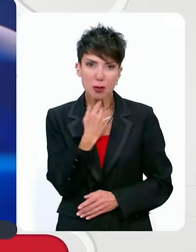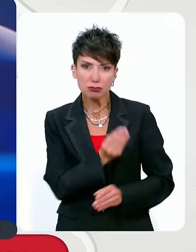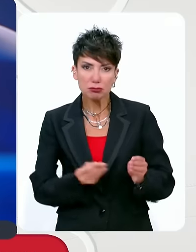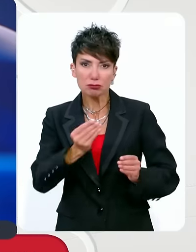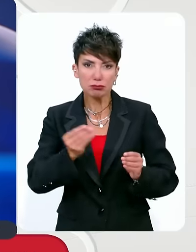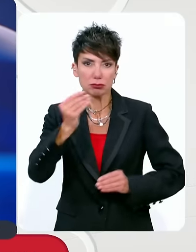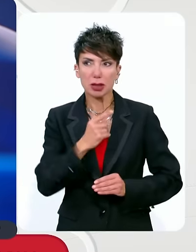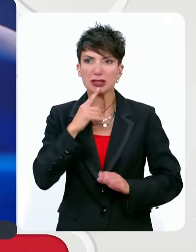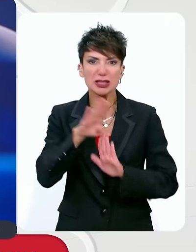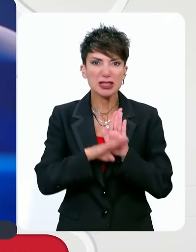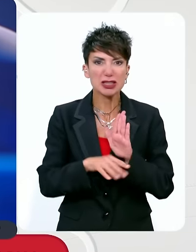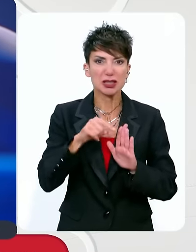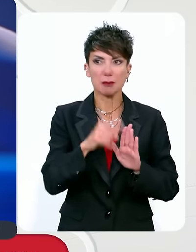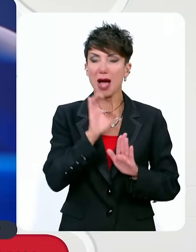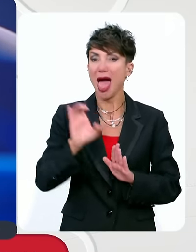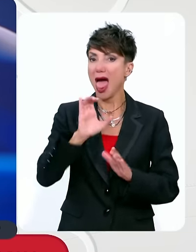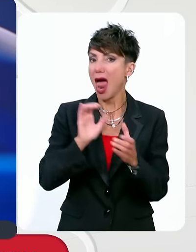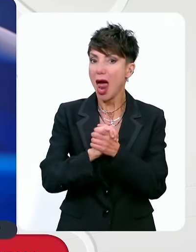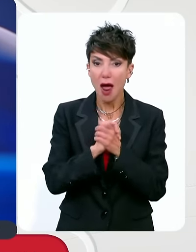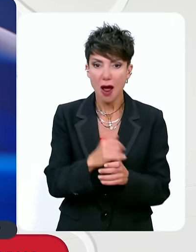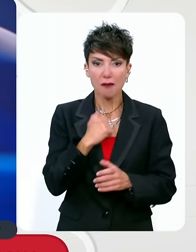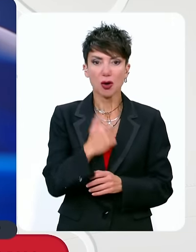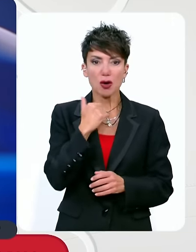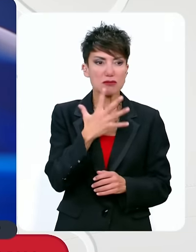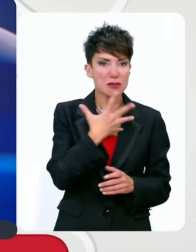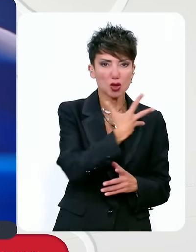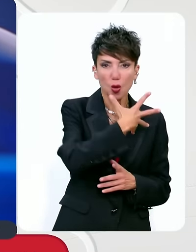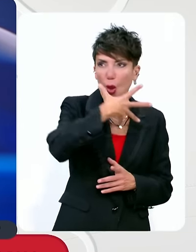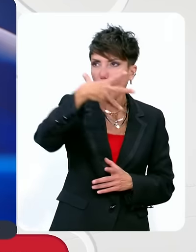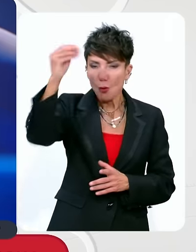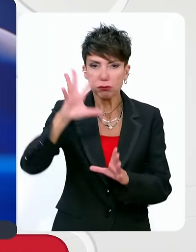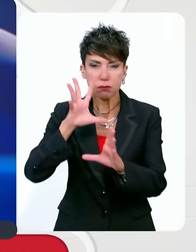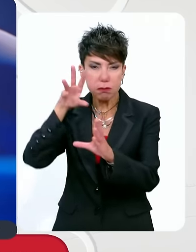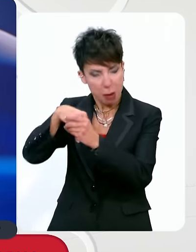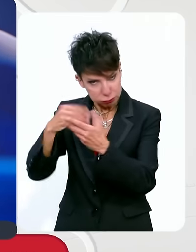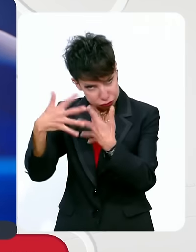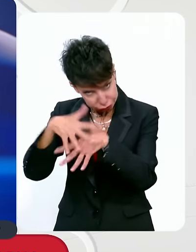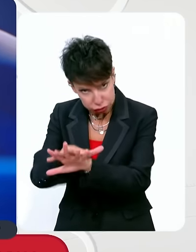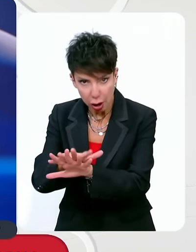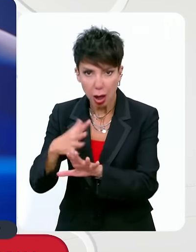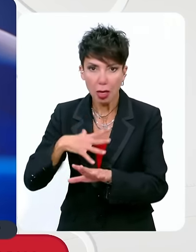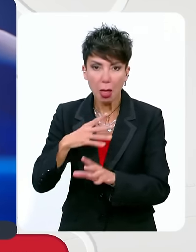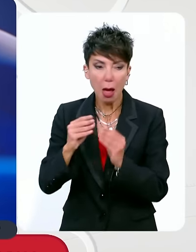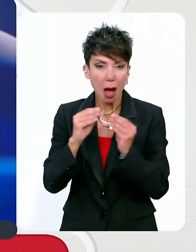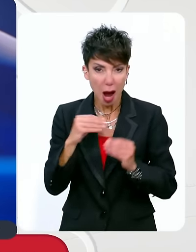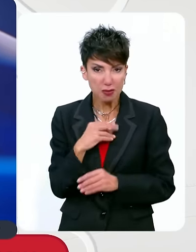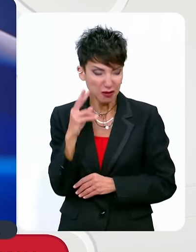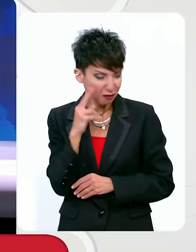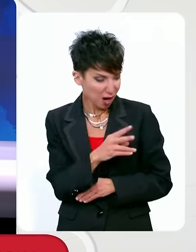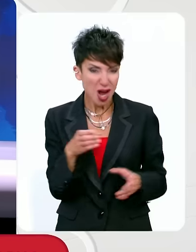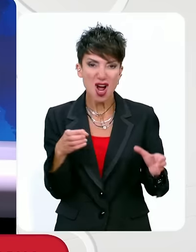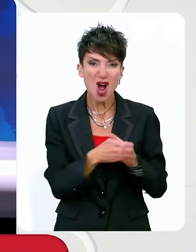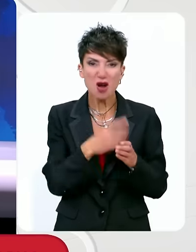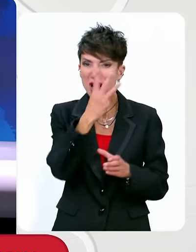αυτό το σύστημα, αυτή η Ευρωπαϊκή Ένωση, να τον απορροφά, να τον τραβά και βεβαίως να καταντά ένα κόμμα